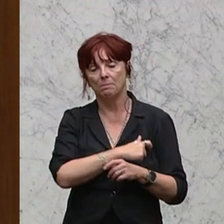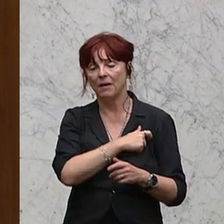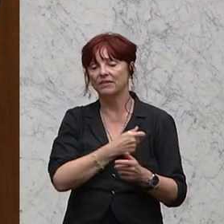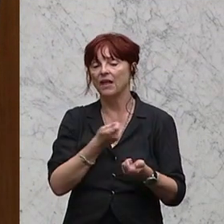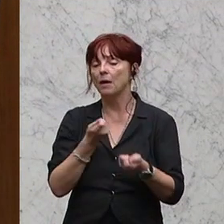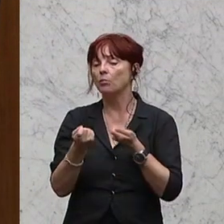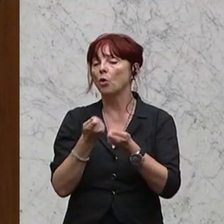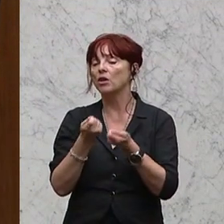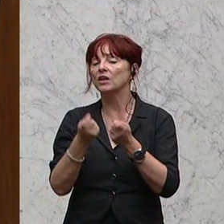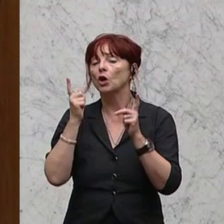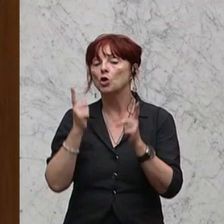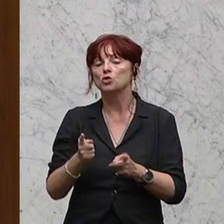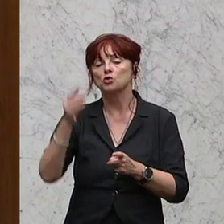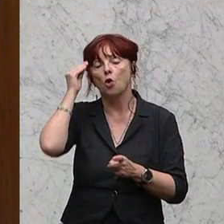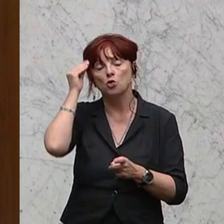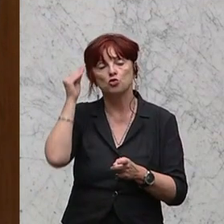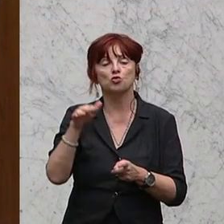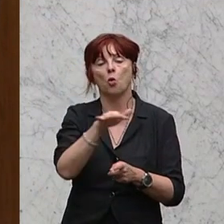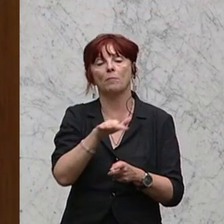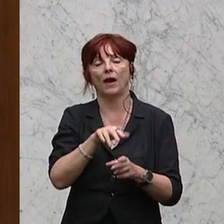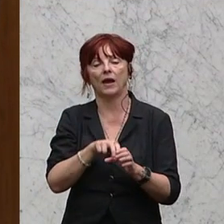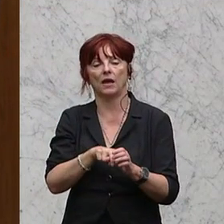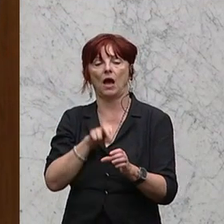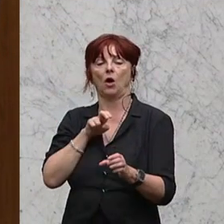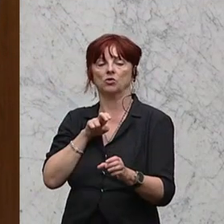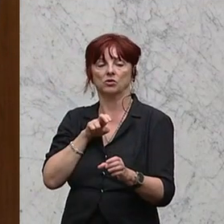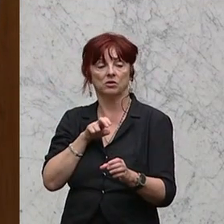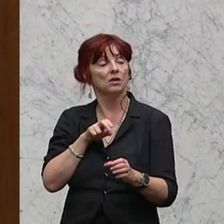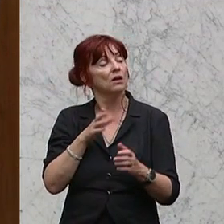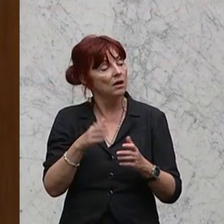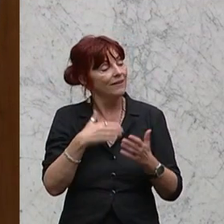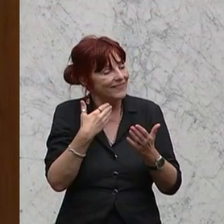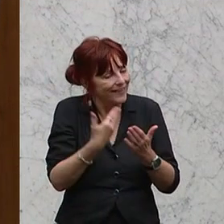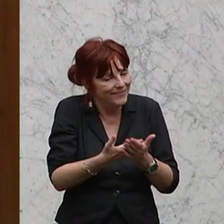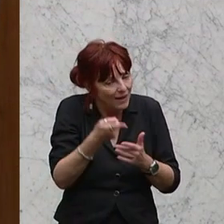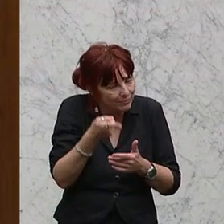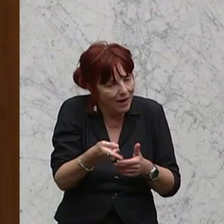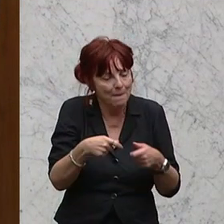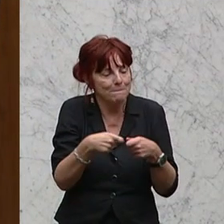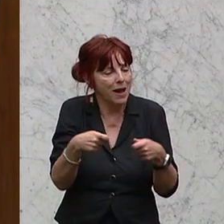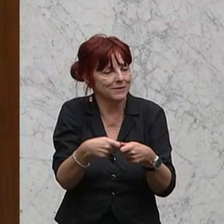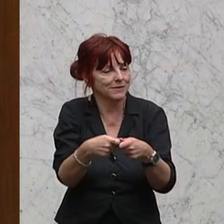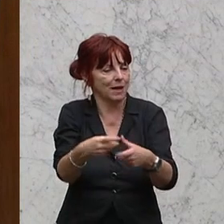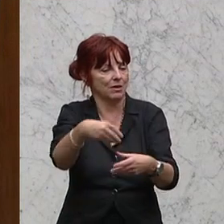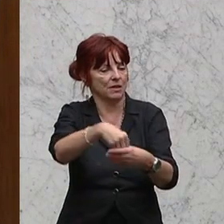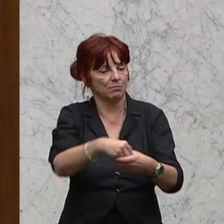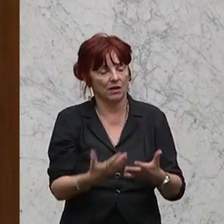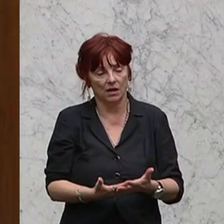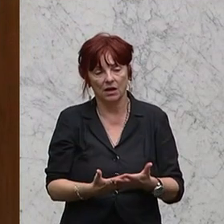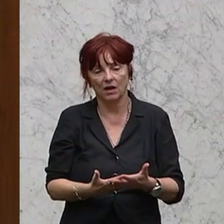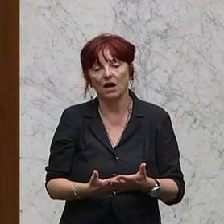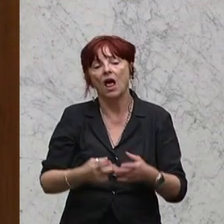aus dem Schulwesen, aus dem Bildungswesen, gerade mit den vorgeschlagenen Maßnahmen, Abschaffung der